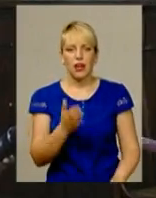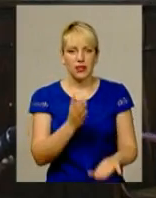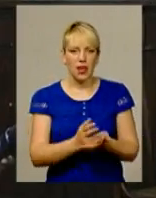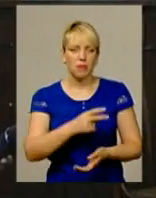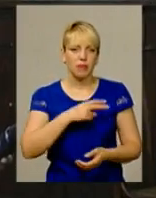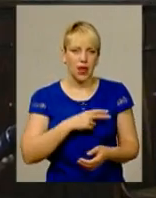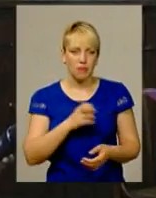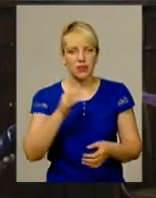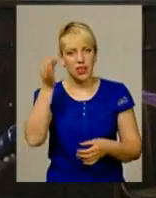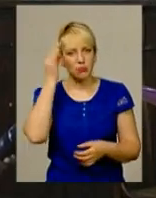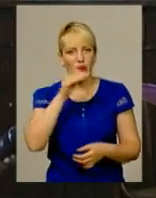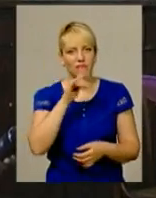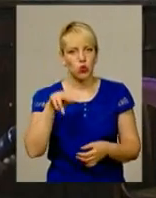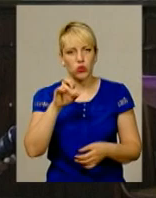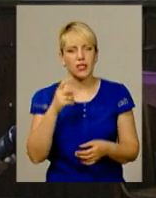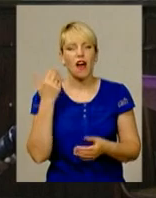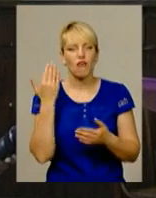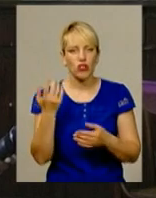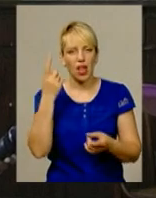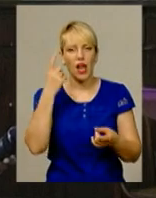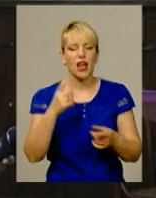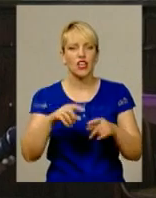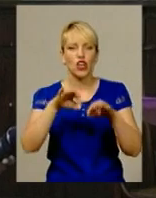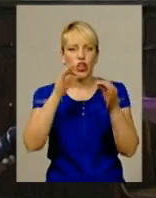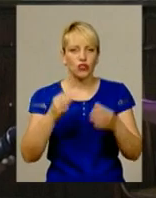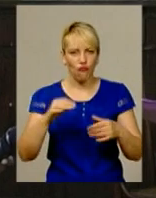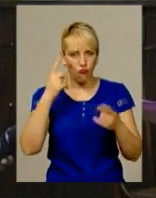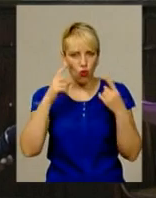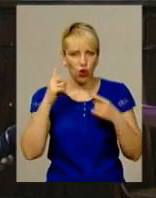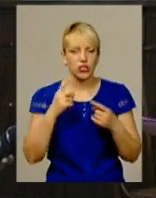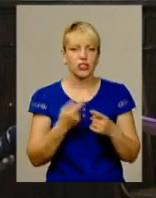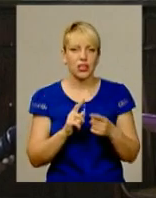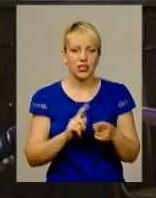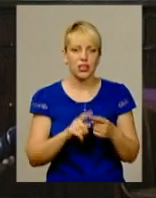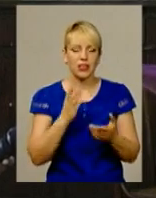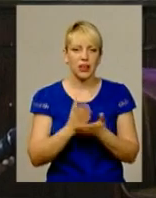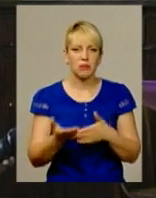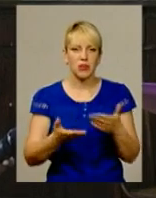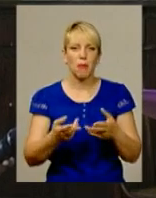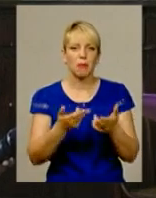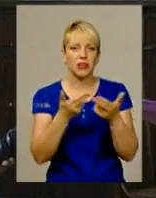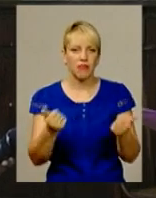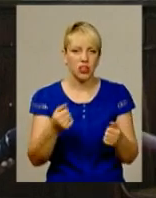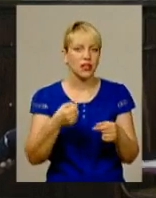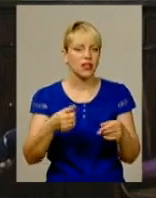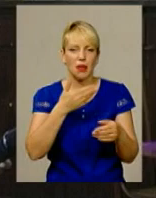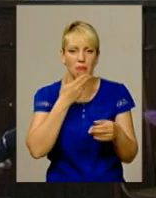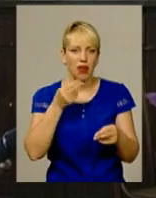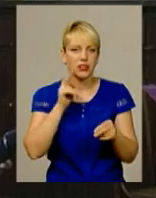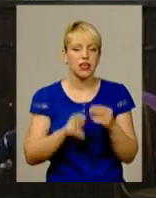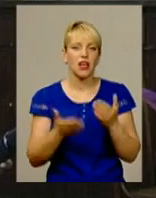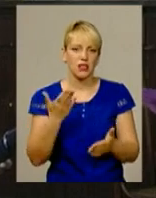вона та творчість, їхня вдальстежина, підтвердження, так і нема кінця, якщо